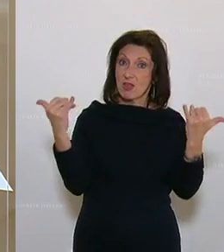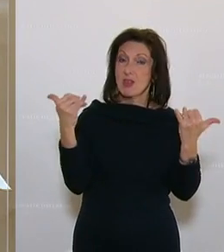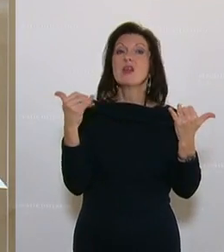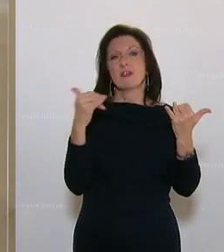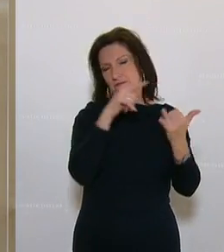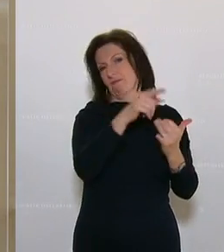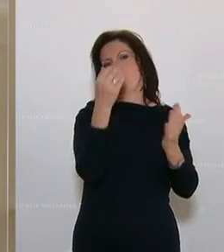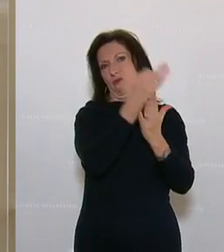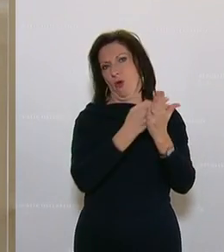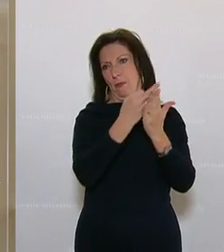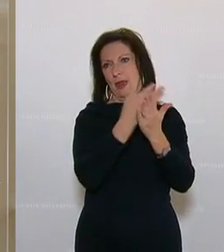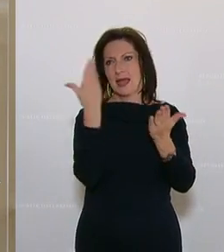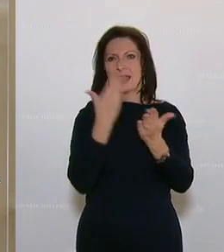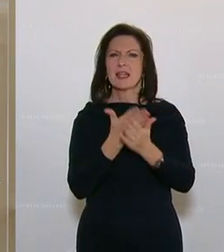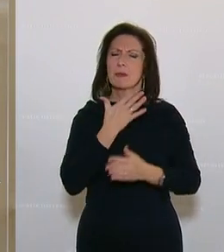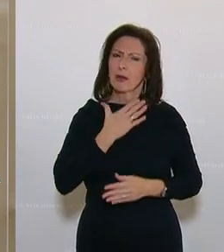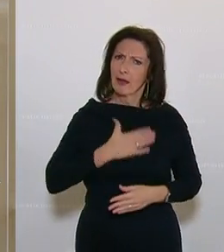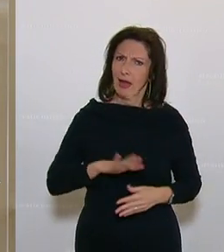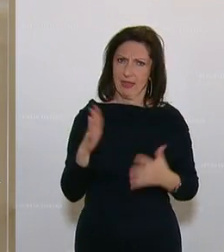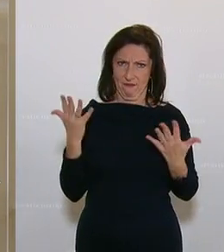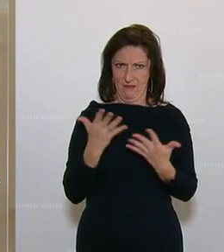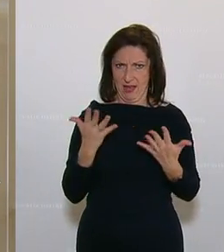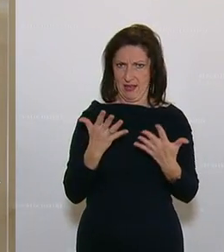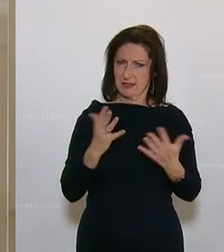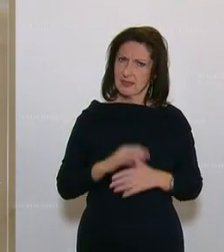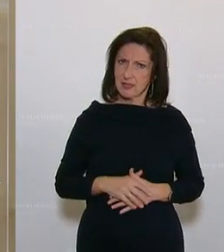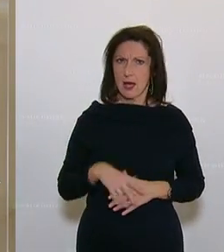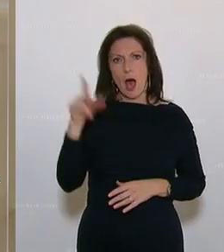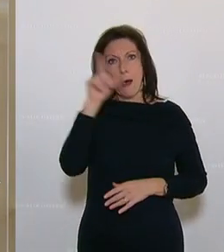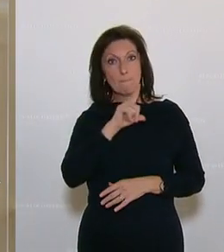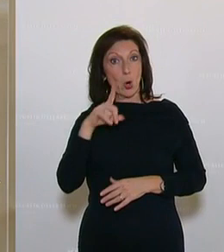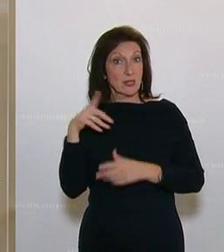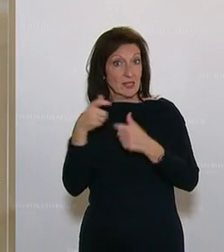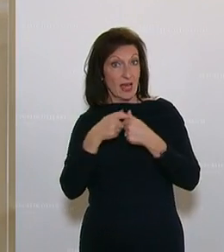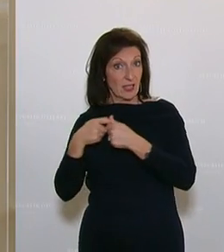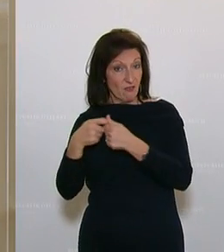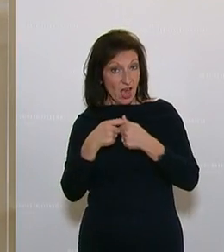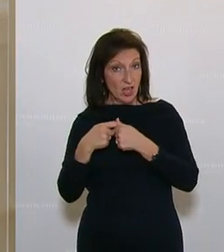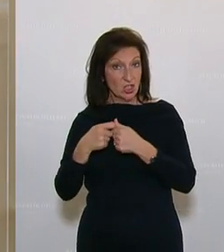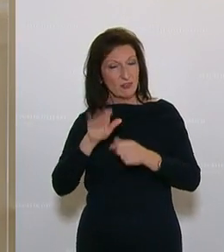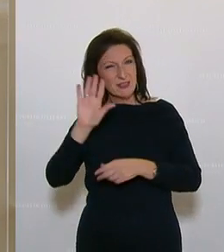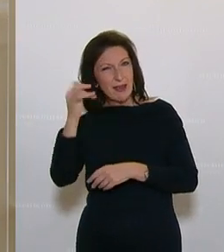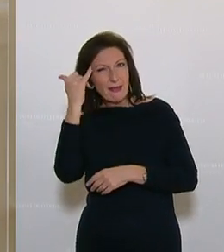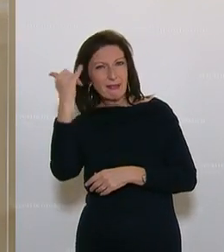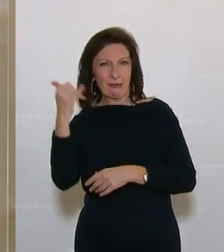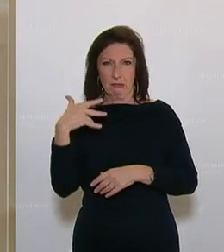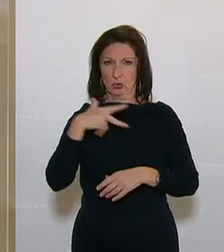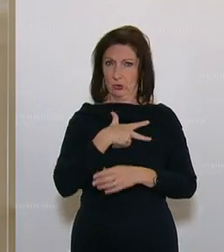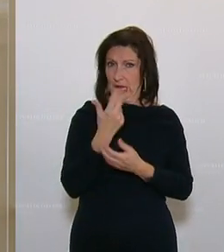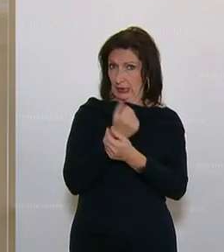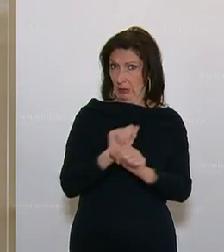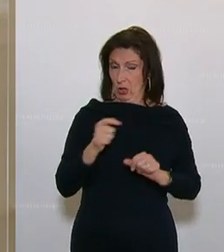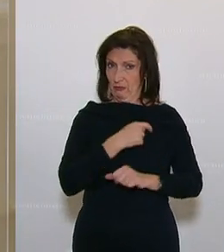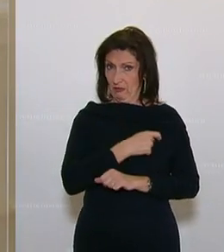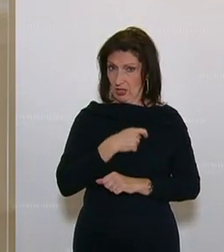Daher möchte ich sehr gerne eine Anregung der Polizeigewerkschaft, der sozialdemokratischen Fraktion aufnehmen und